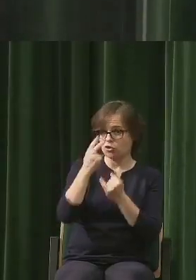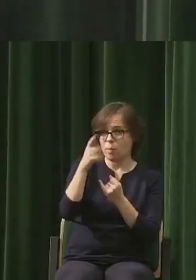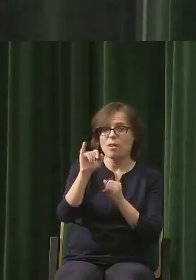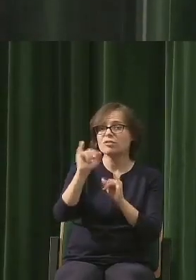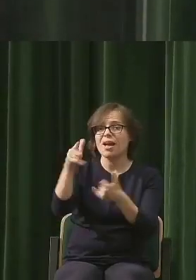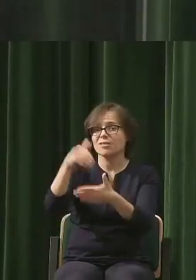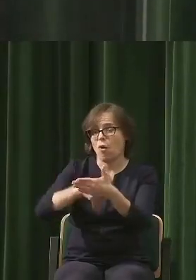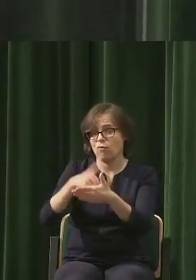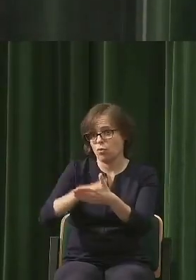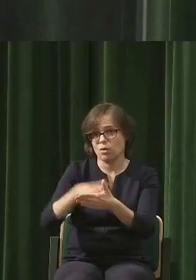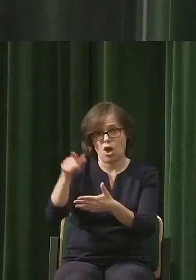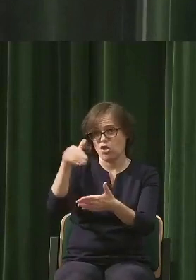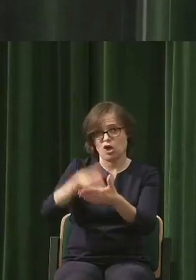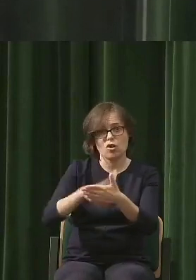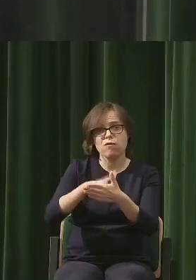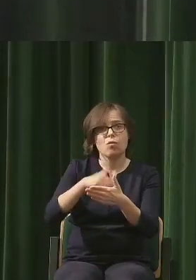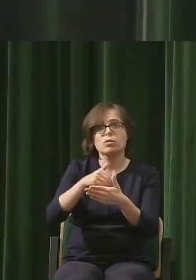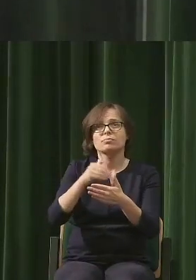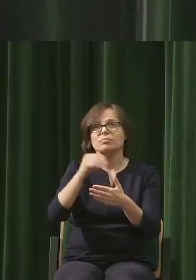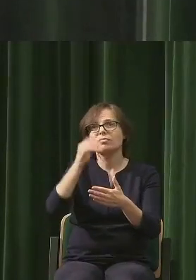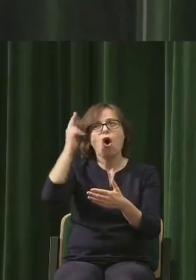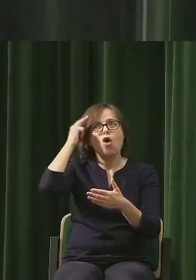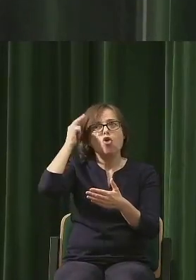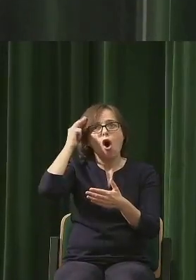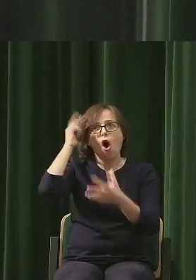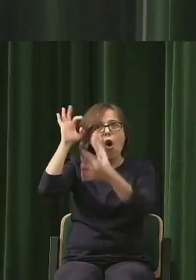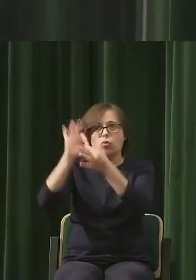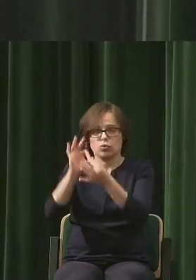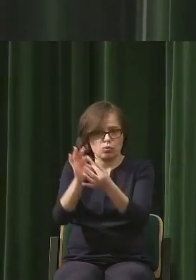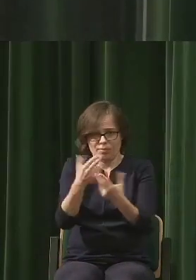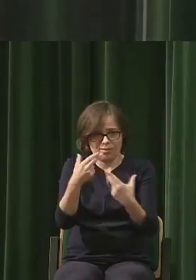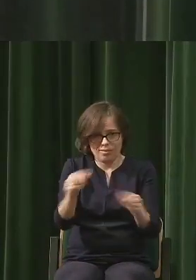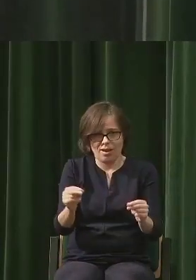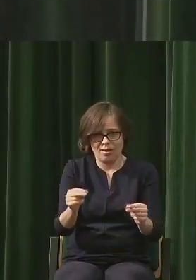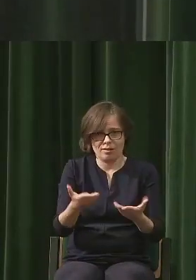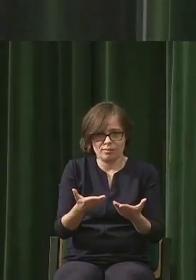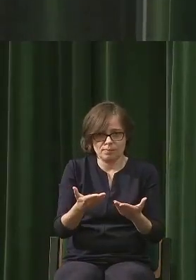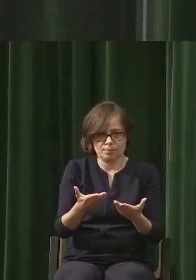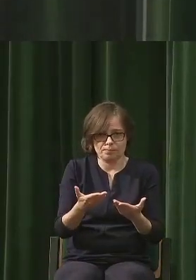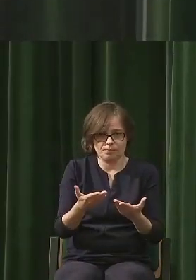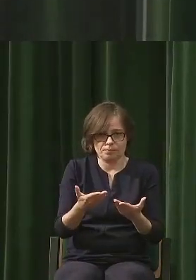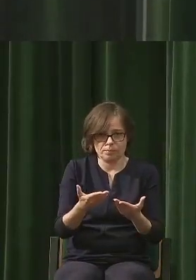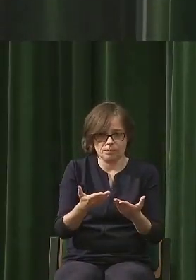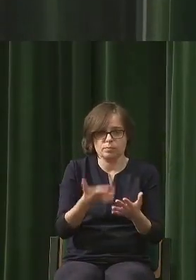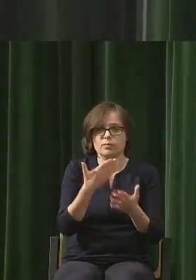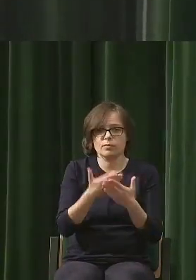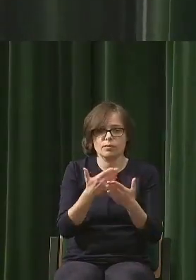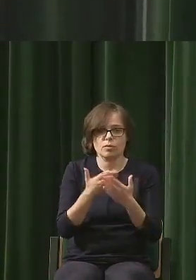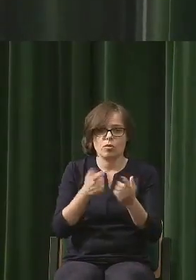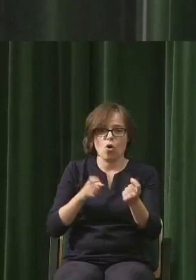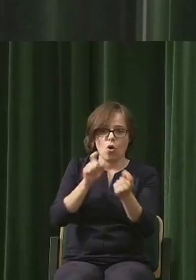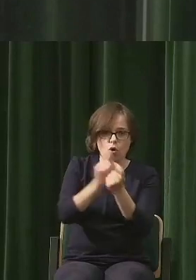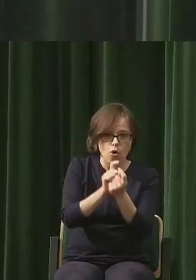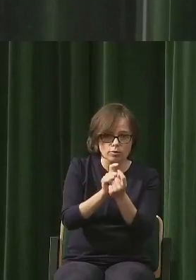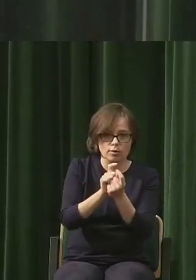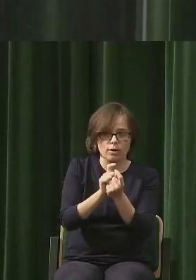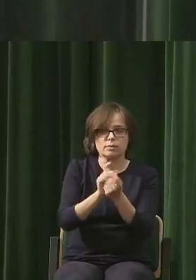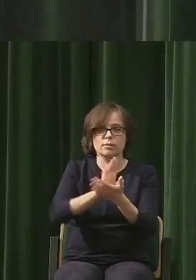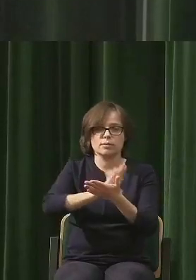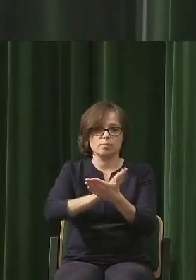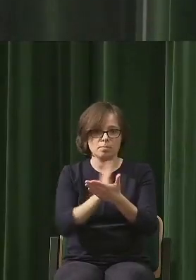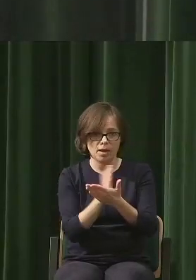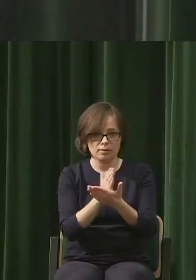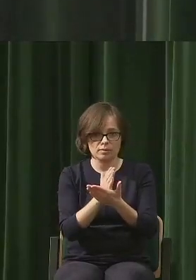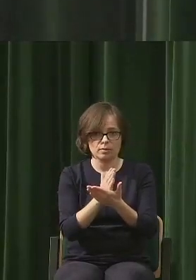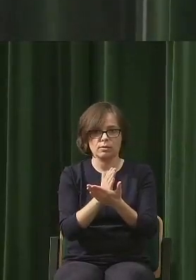nieracjonalny. I tyle. I kontrast pomiędzy tą iluzją,